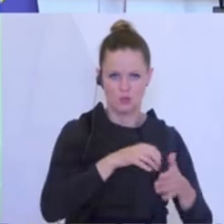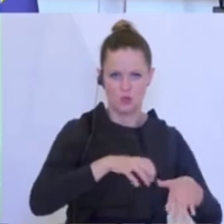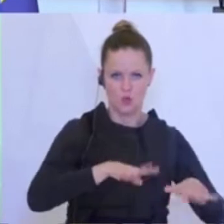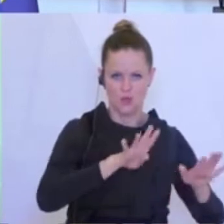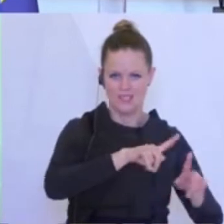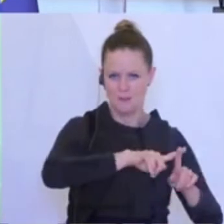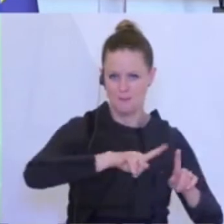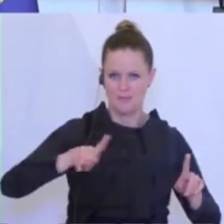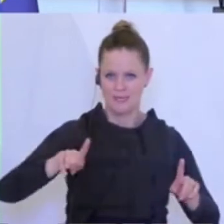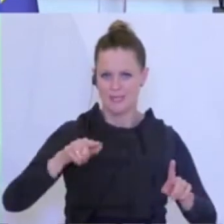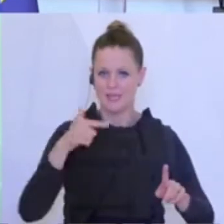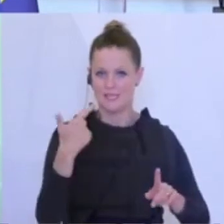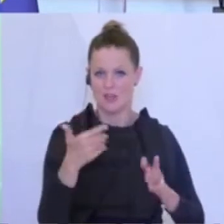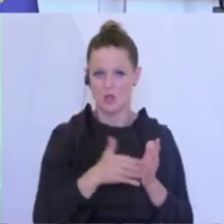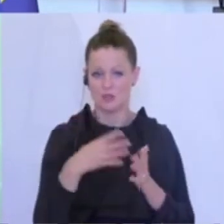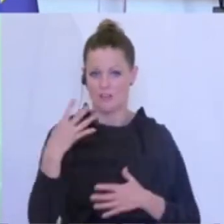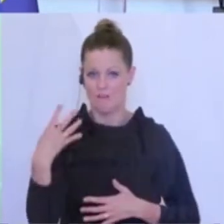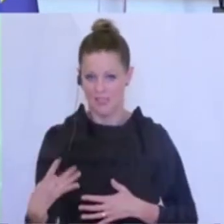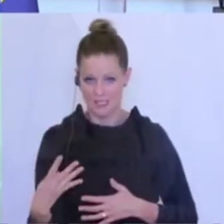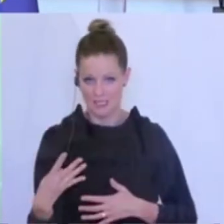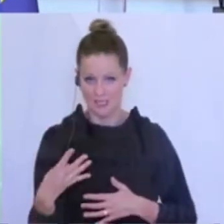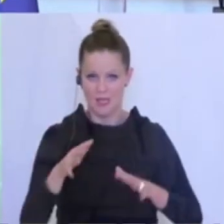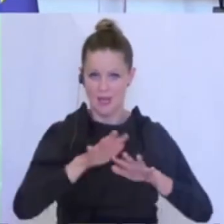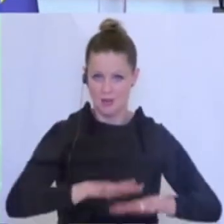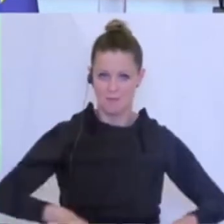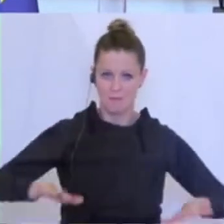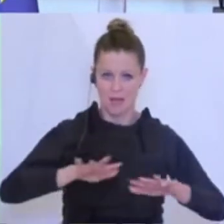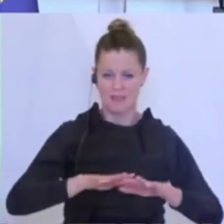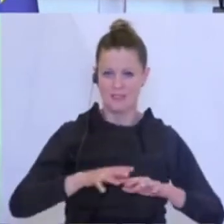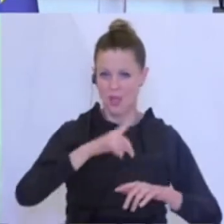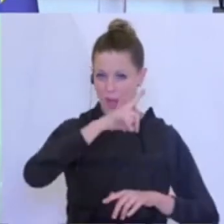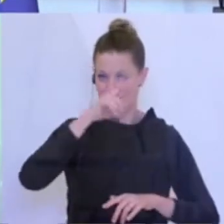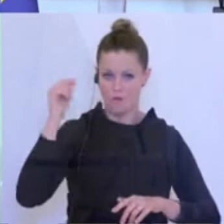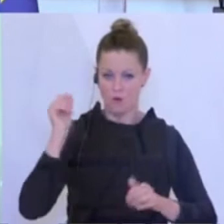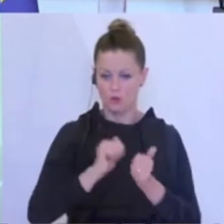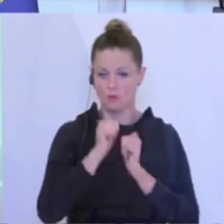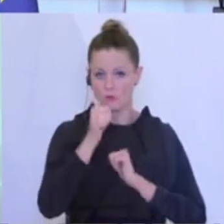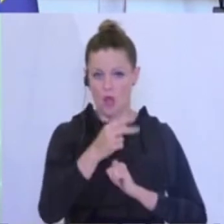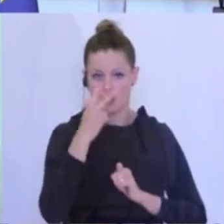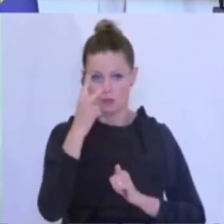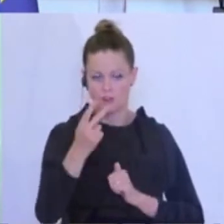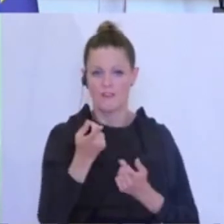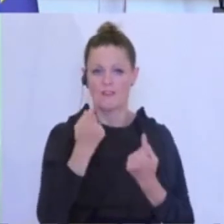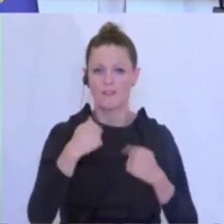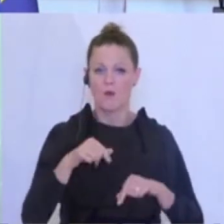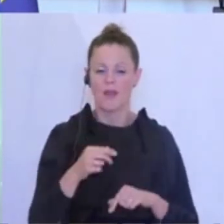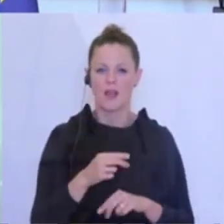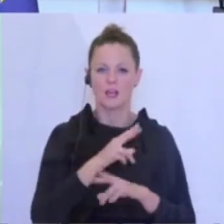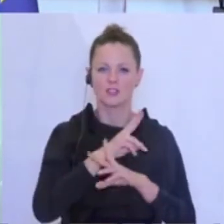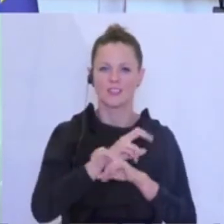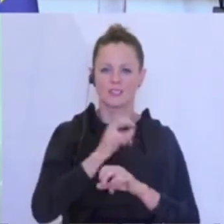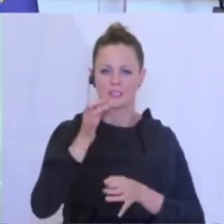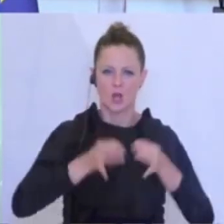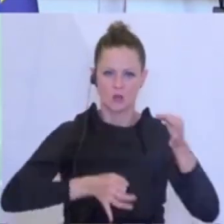bis 2040, basierend auf der Bevölkerungsprognose von Statistik Austria. Wir haben hier die wachsenden